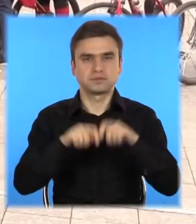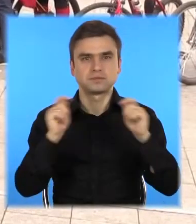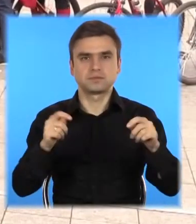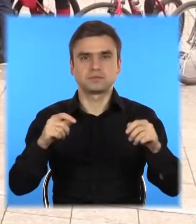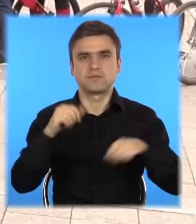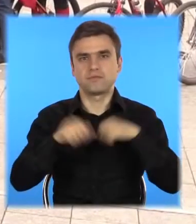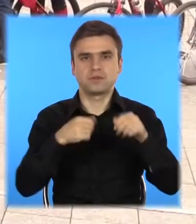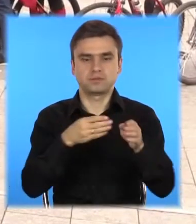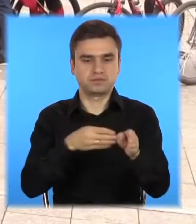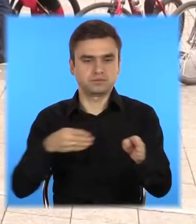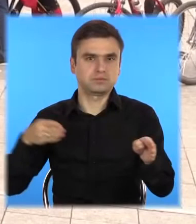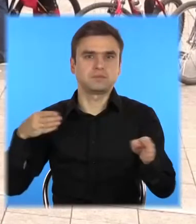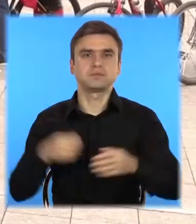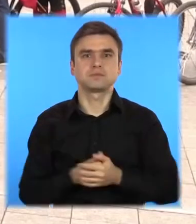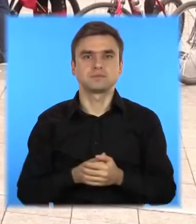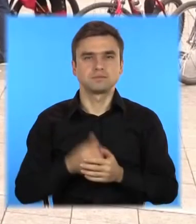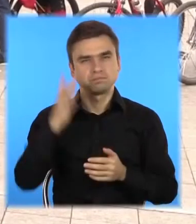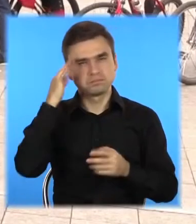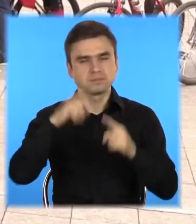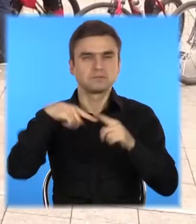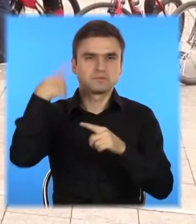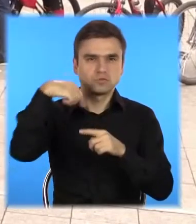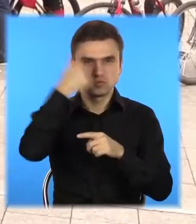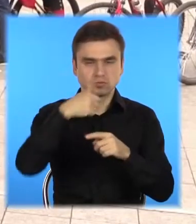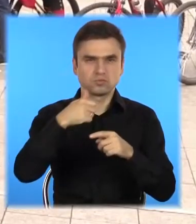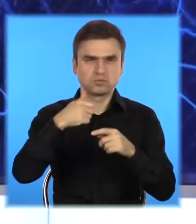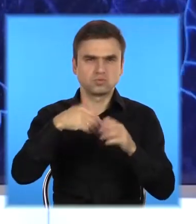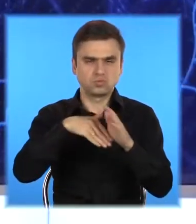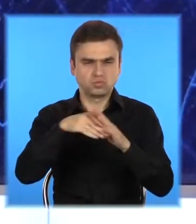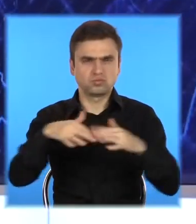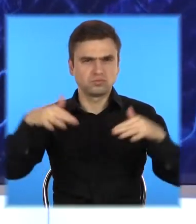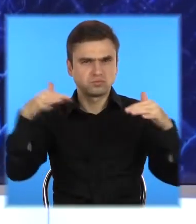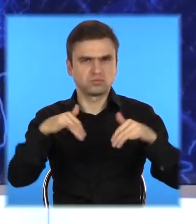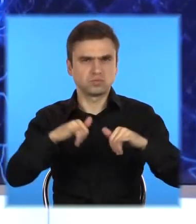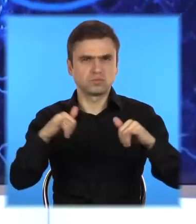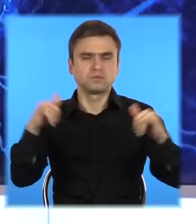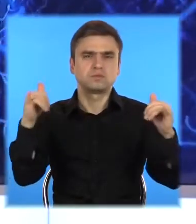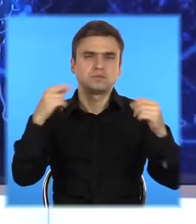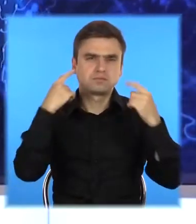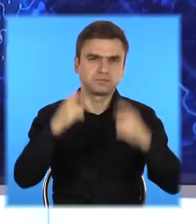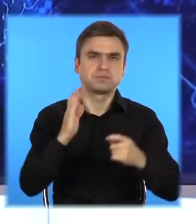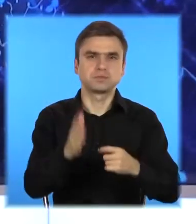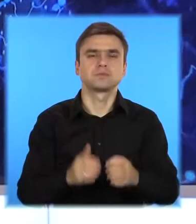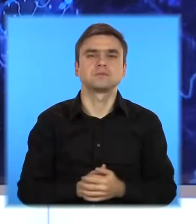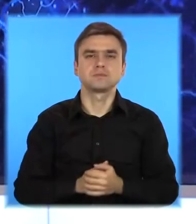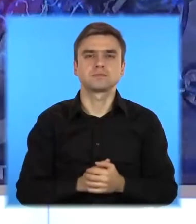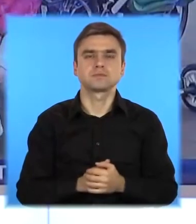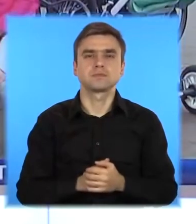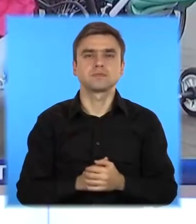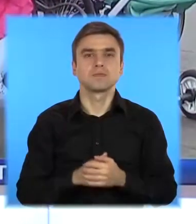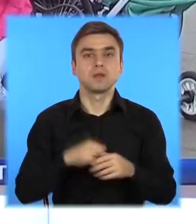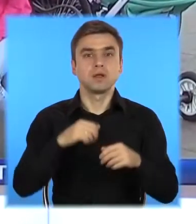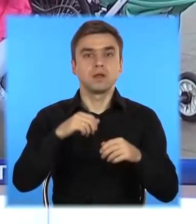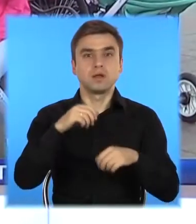сподіваюся, наступного року нас буде більше і буде більш насичена програма. Учасники велопробігу були вбрані в осінній